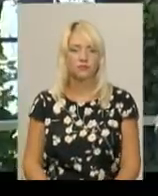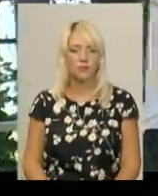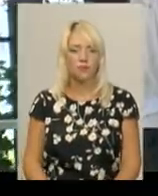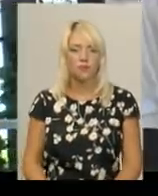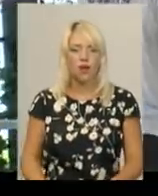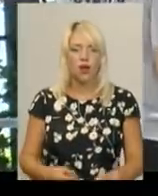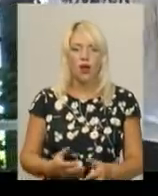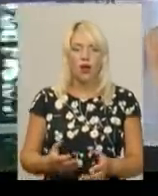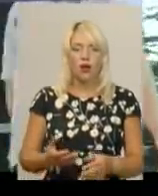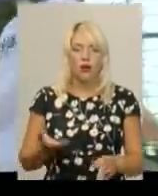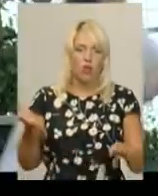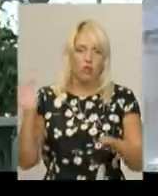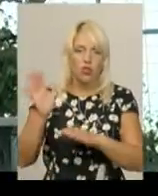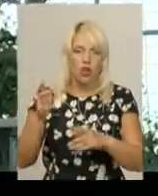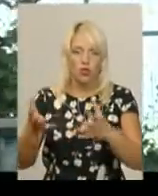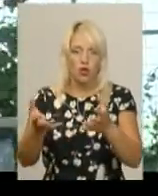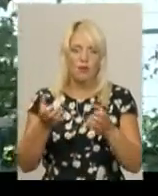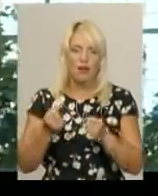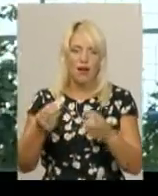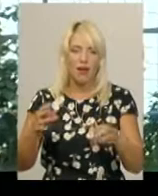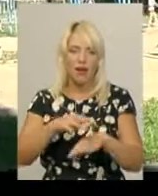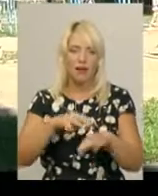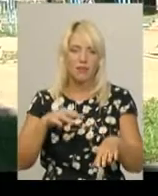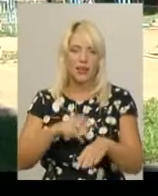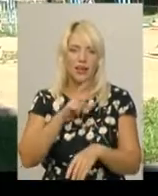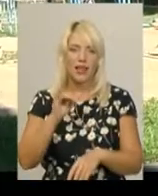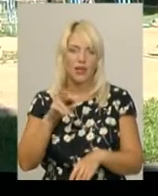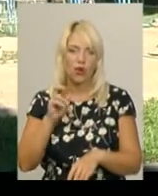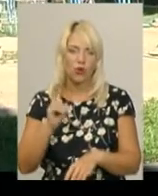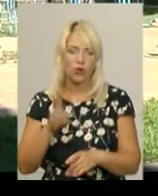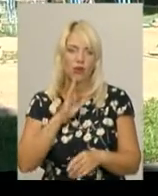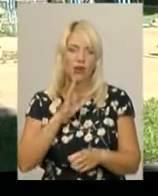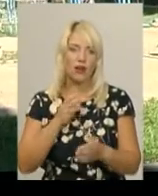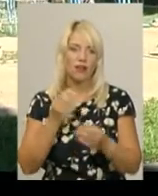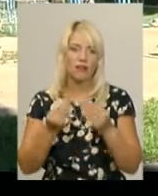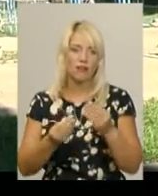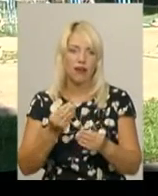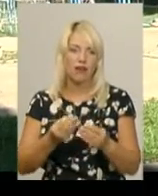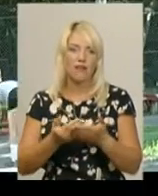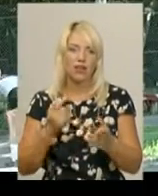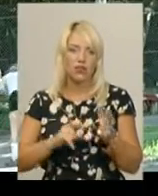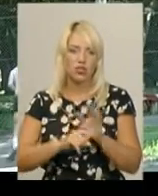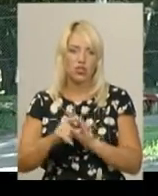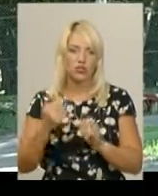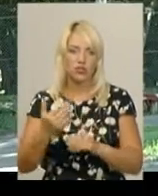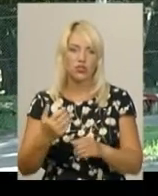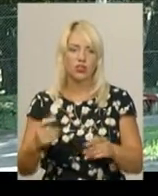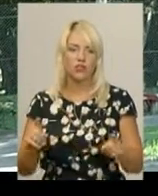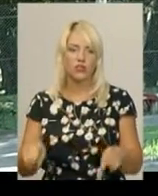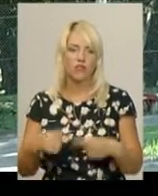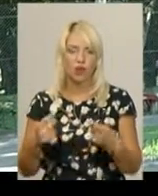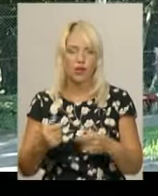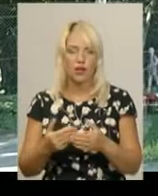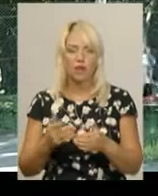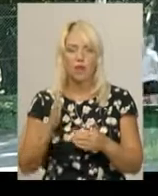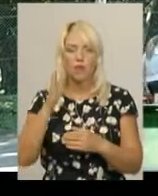Подачу приймає капітан Хмельницького «Новатора» Тетяна Хилюк. У команді вона грає від початку її створення. Попереду нас чекає